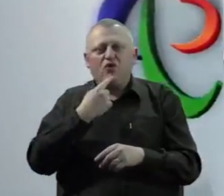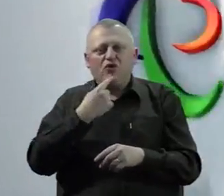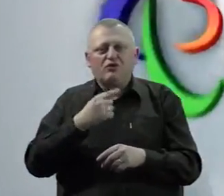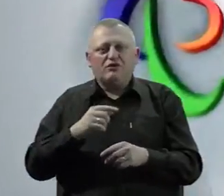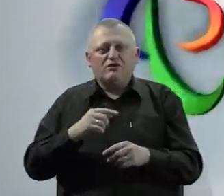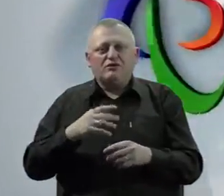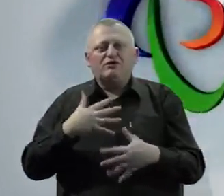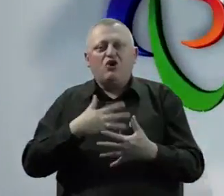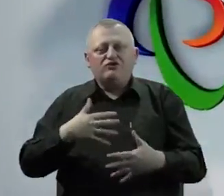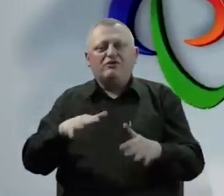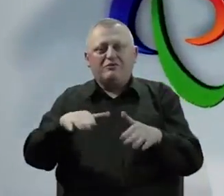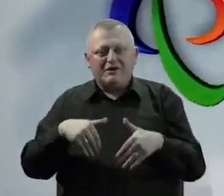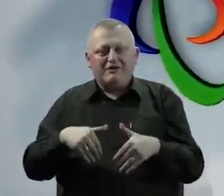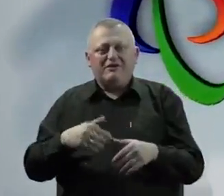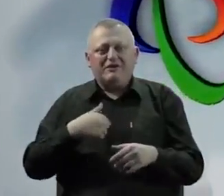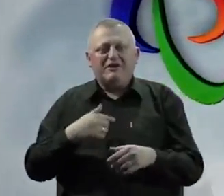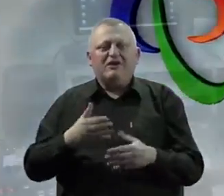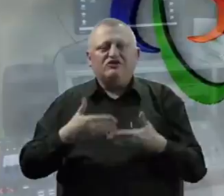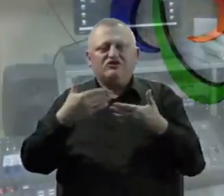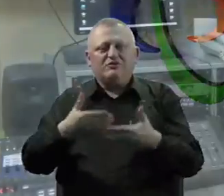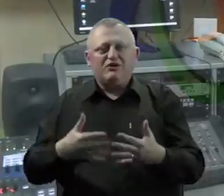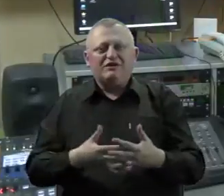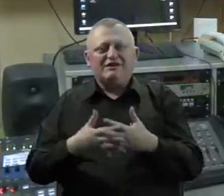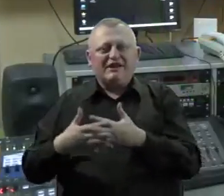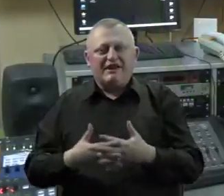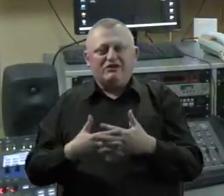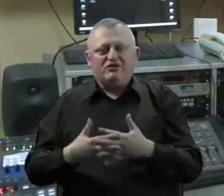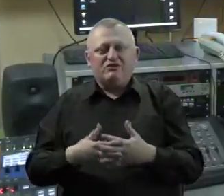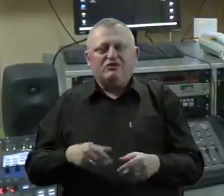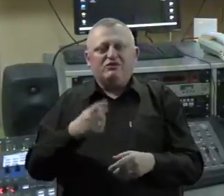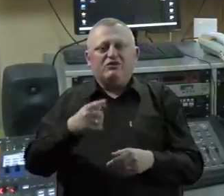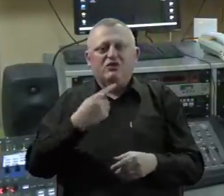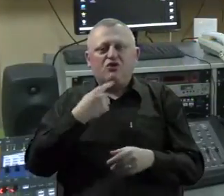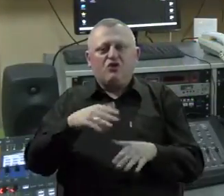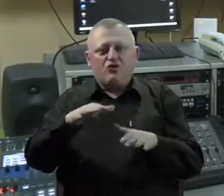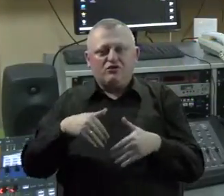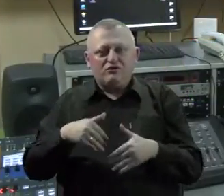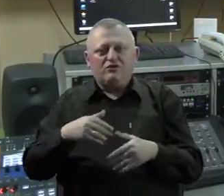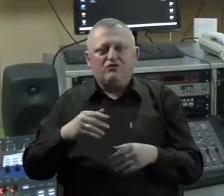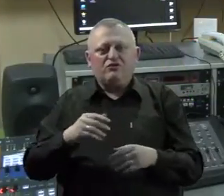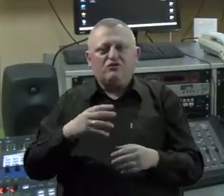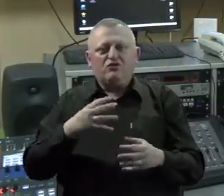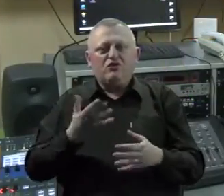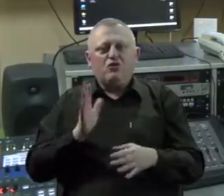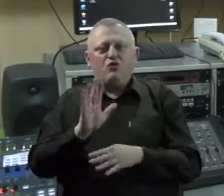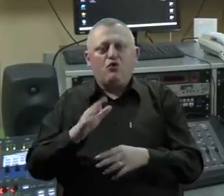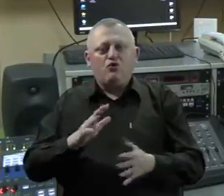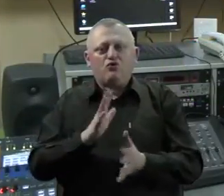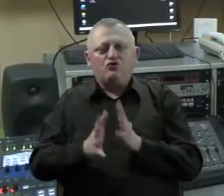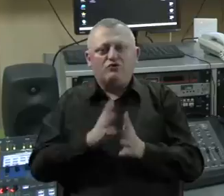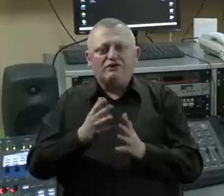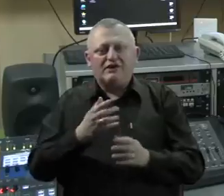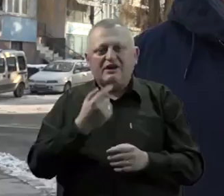sa oduševljenjem prihvatili naš prijedlog za saradnju i koji su prihvatili ulogu prevoditelja